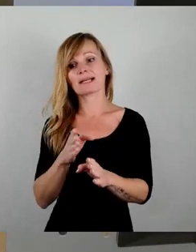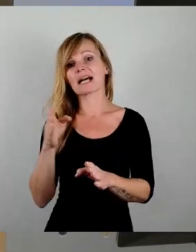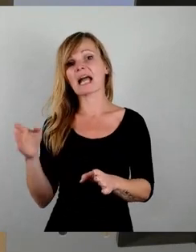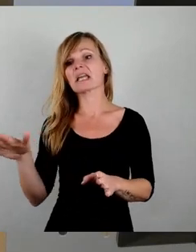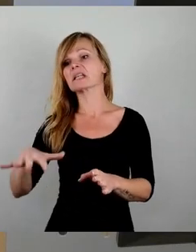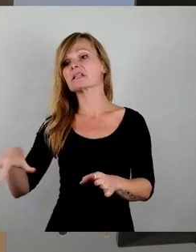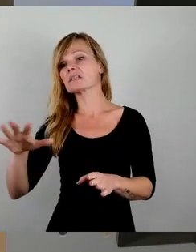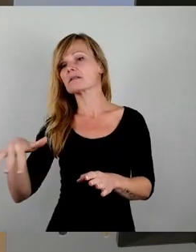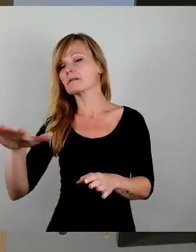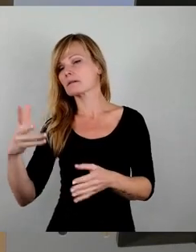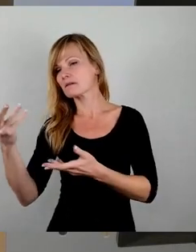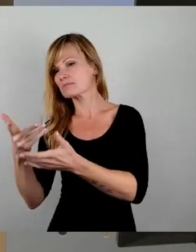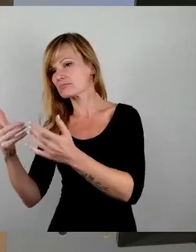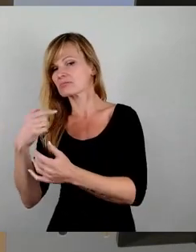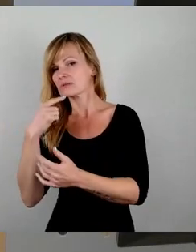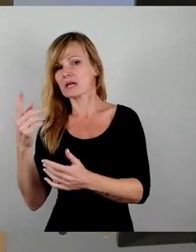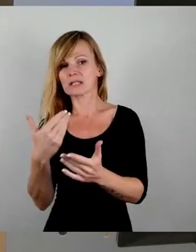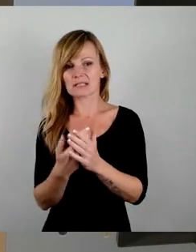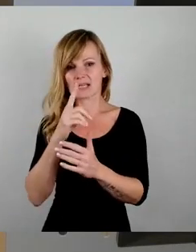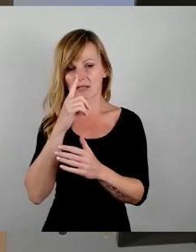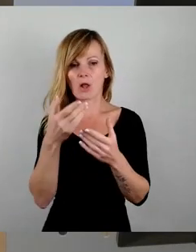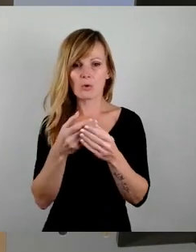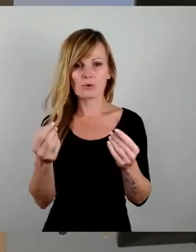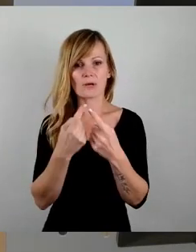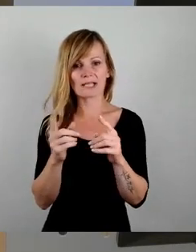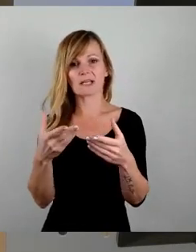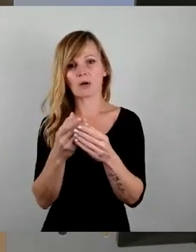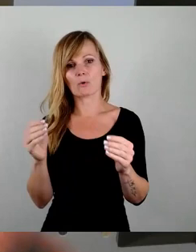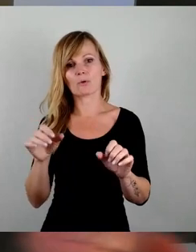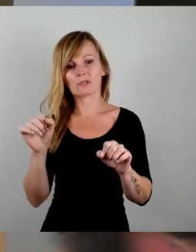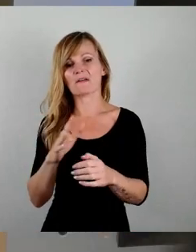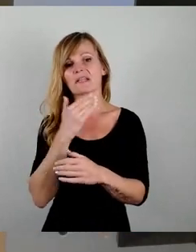ansatzweise eine Lösung, eine andere Lösung aufzeigt. Vielen Dank.